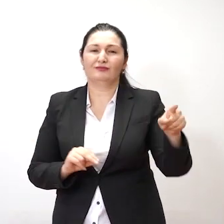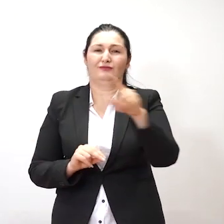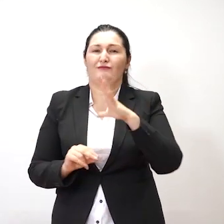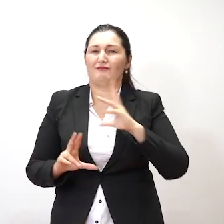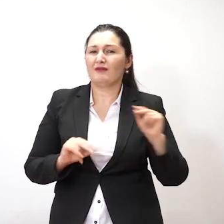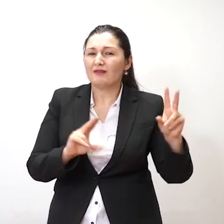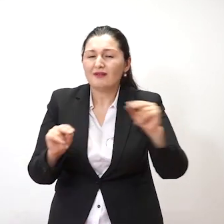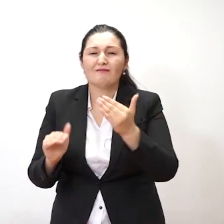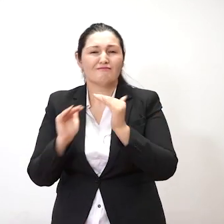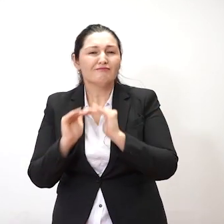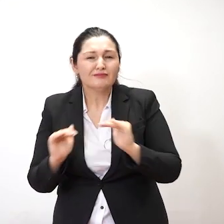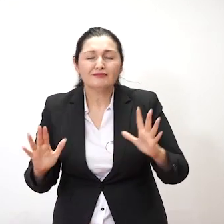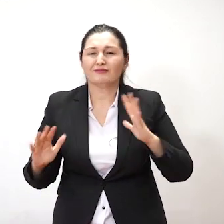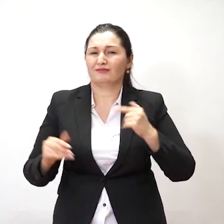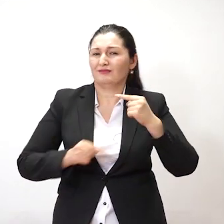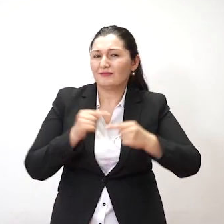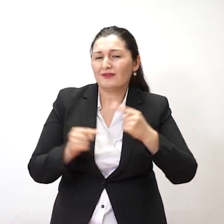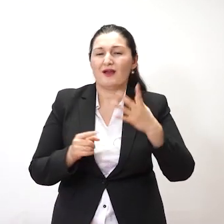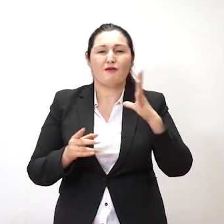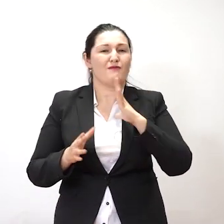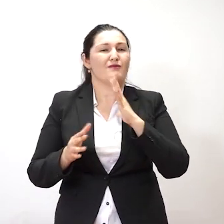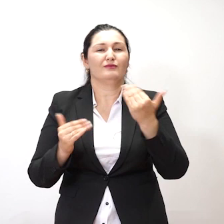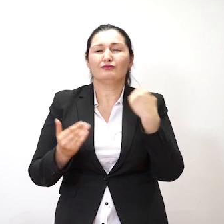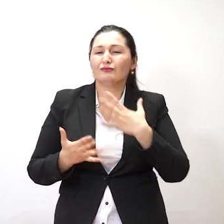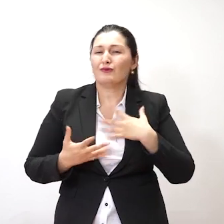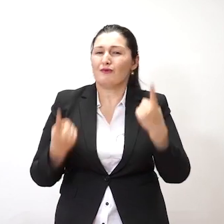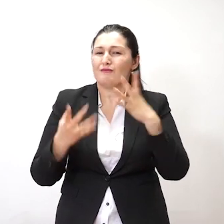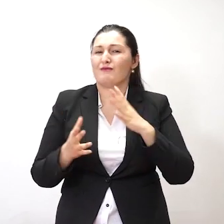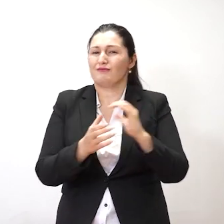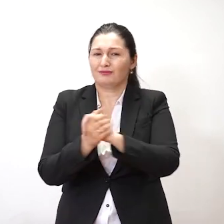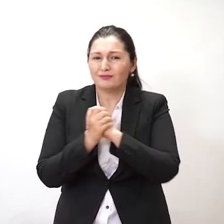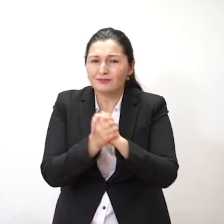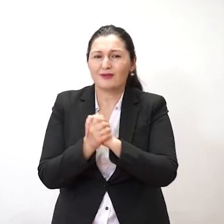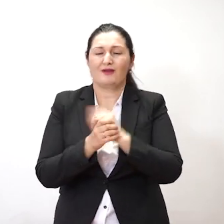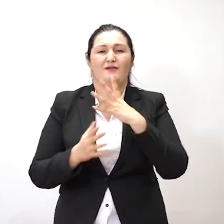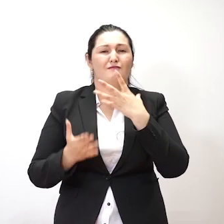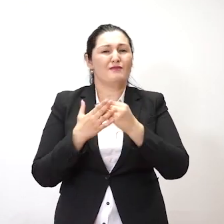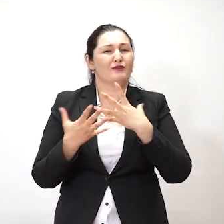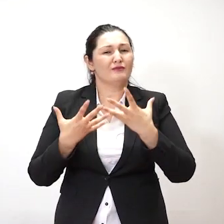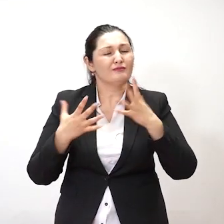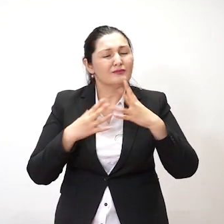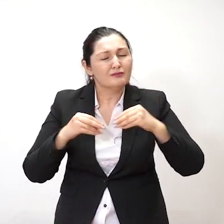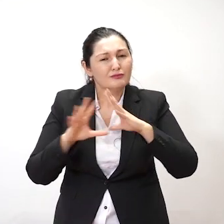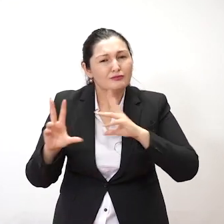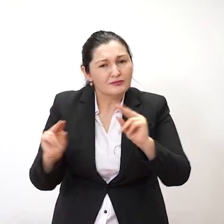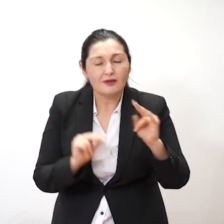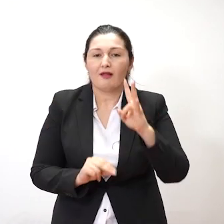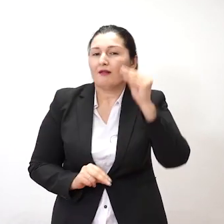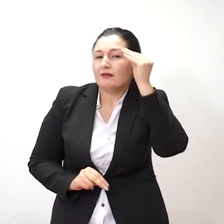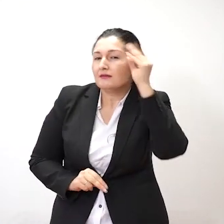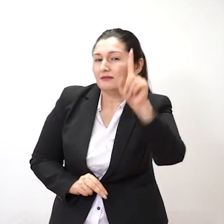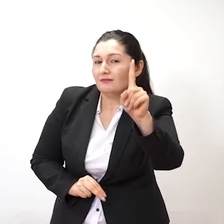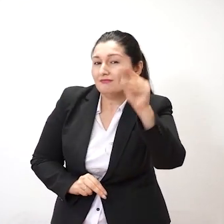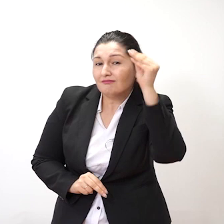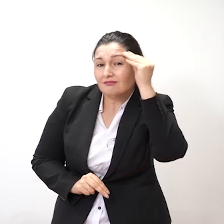خشبک شواند فرزندور شواند. در اسمون سوف بیغ بوری تویستون دیمو زندگی خودش بسار بوارن. و یک چیره فراغش نکنن که